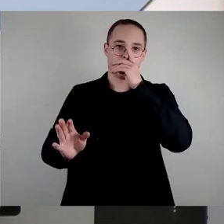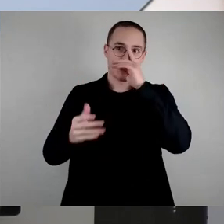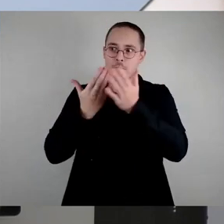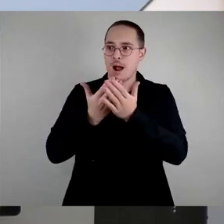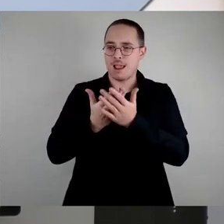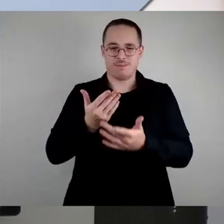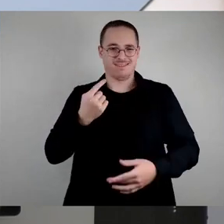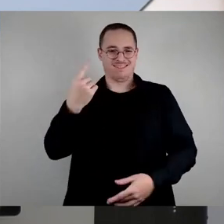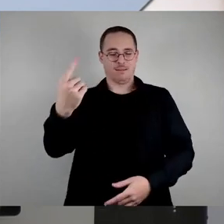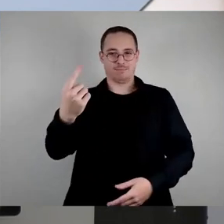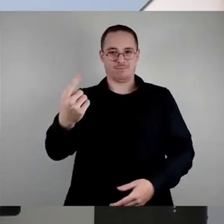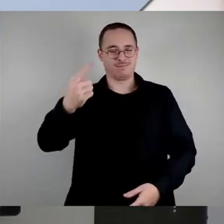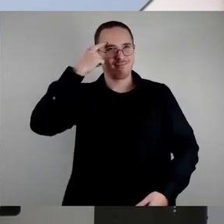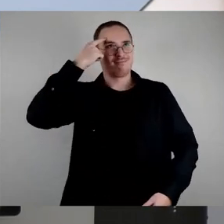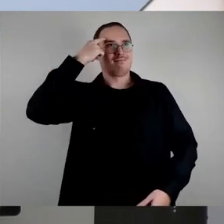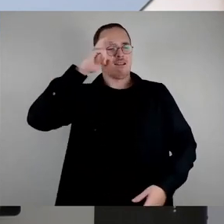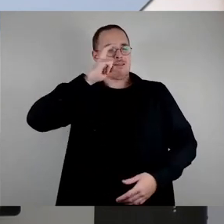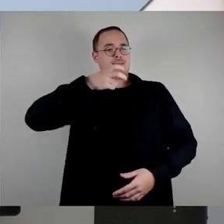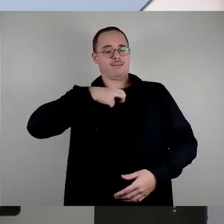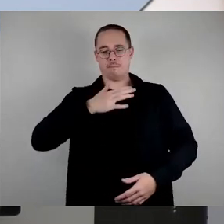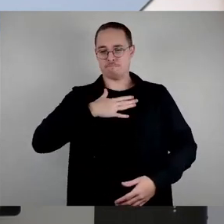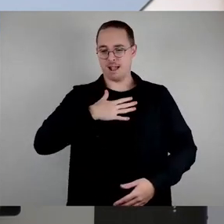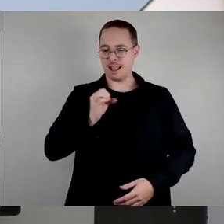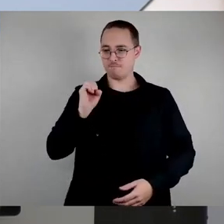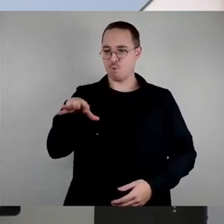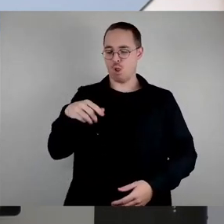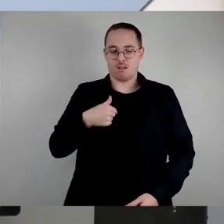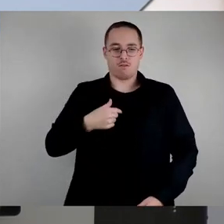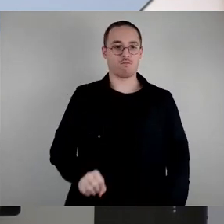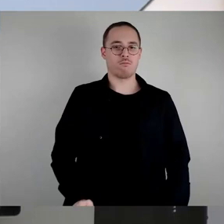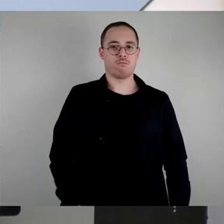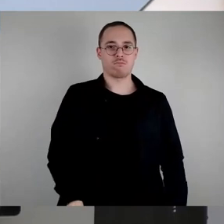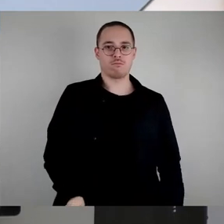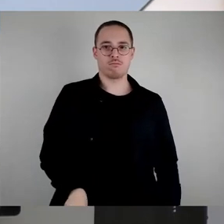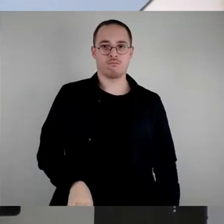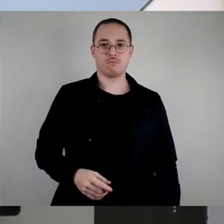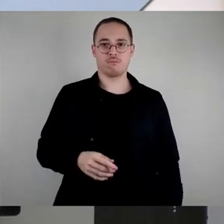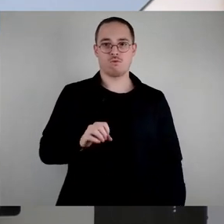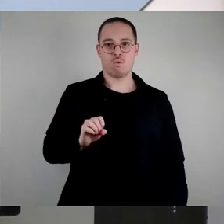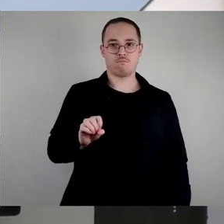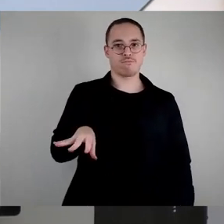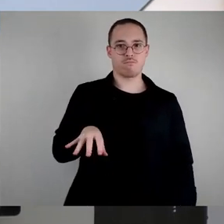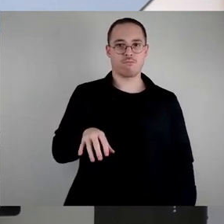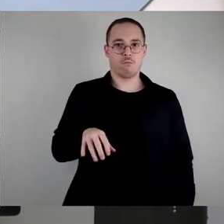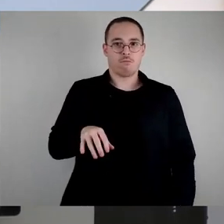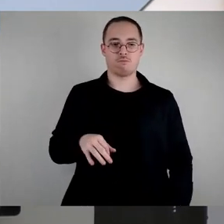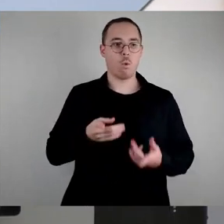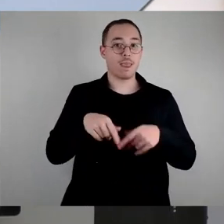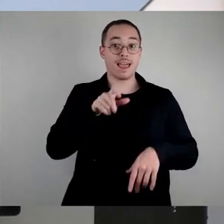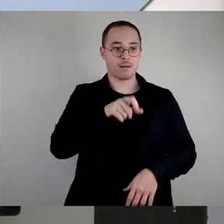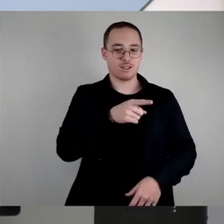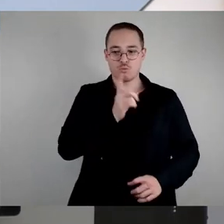Raum und damit jemand anderen zu zwingen, sich bücken zu müssen? Das will mir nicht in den Kopf sozusagen.